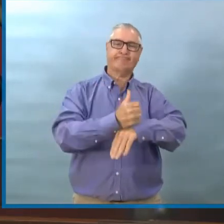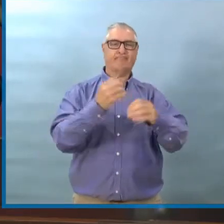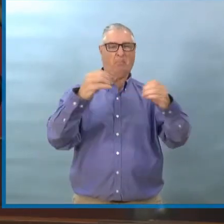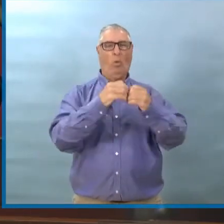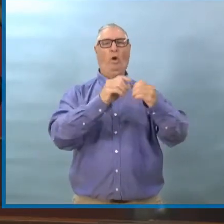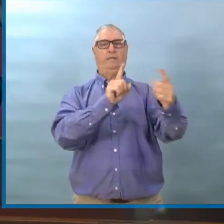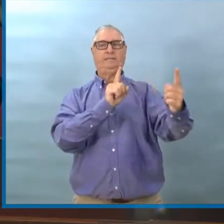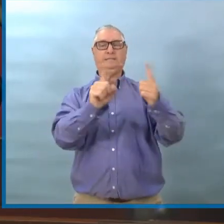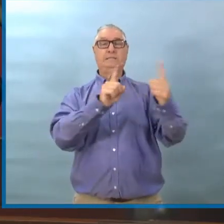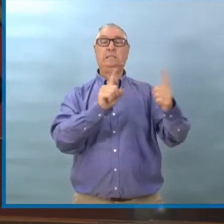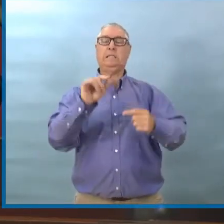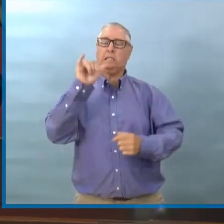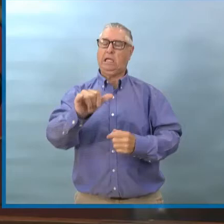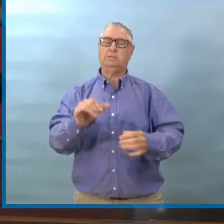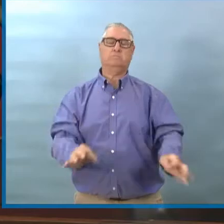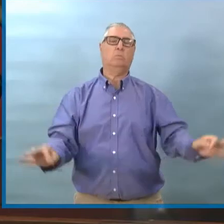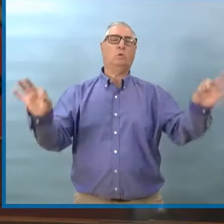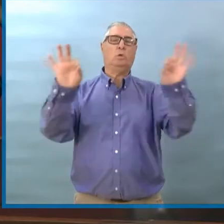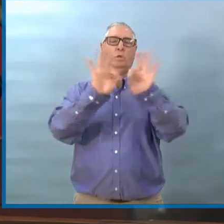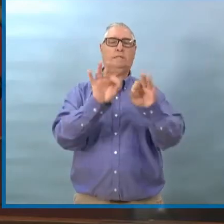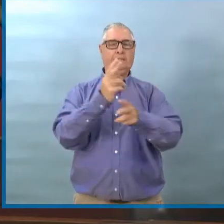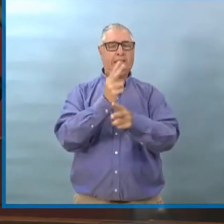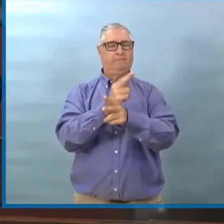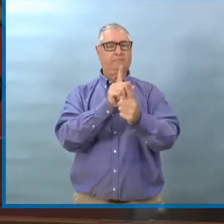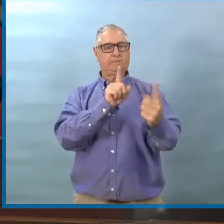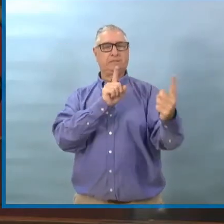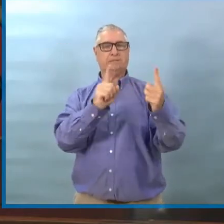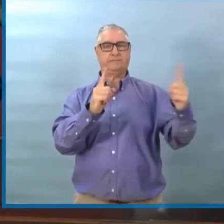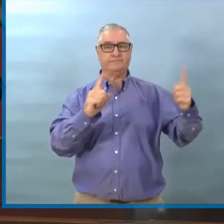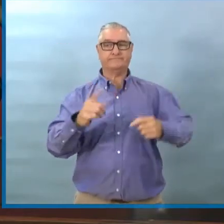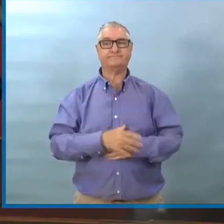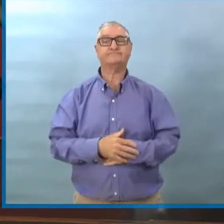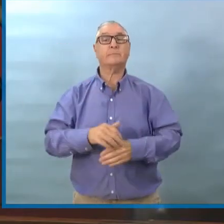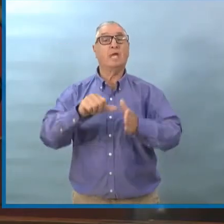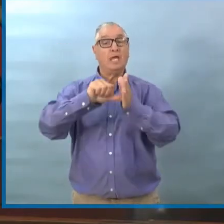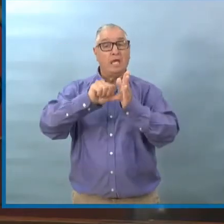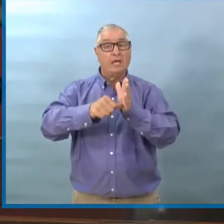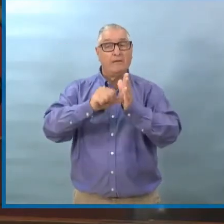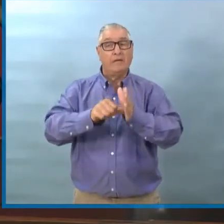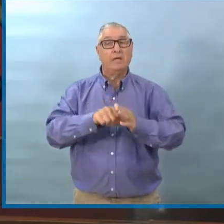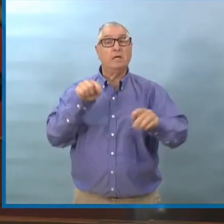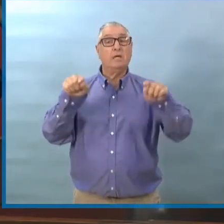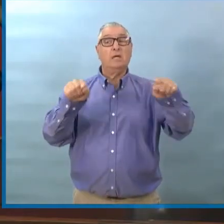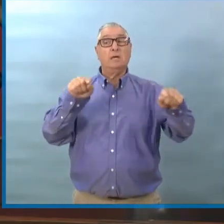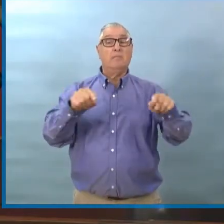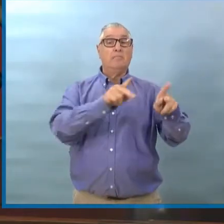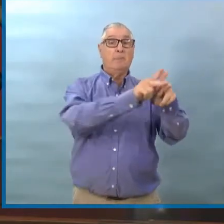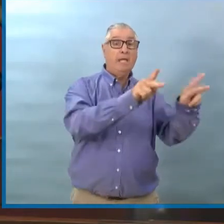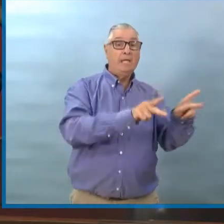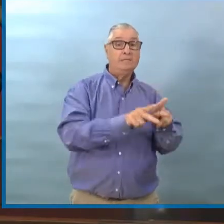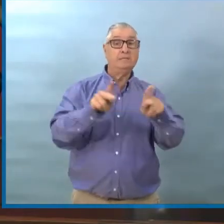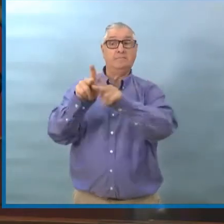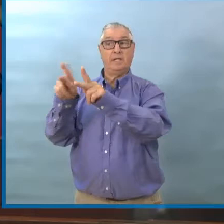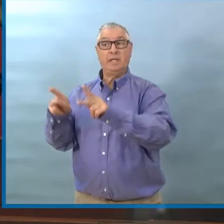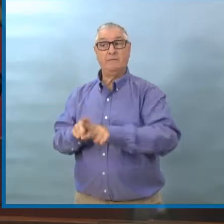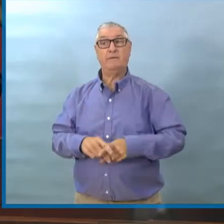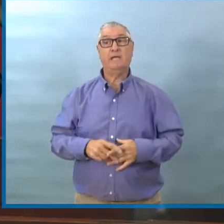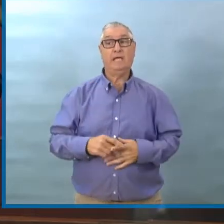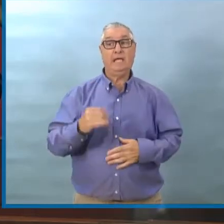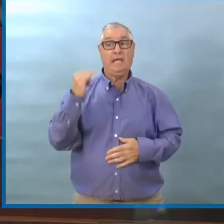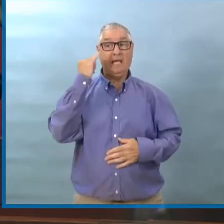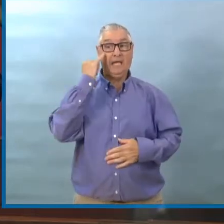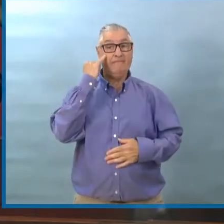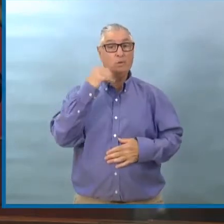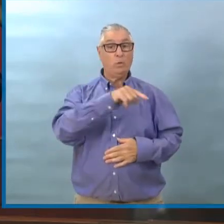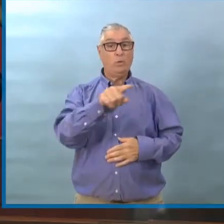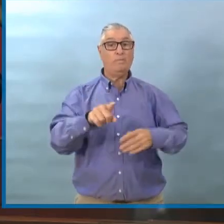Donc, encore une fois, c'est une situation à risque très bas, mais toute personne qui était à ces endroits et qui a des symptômes, comme